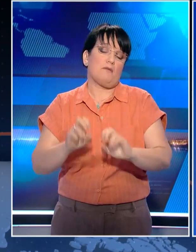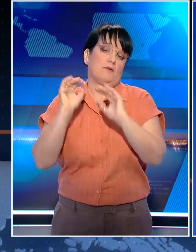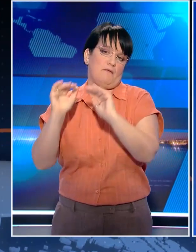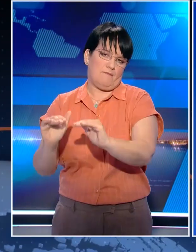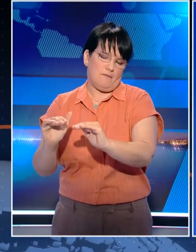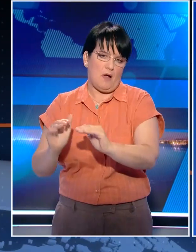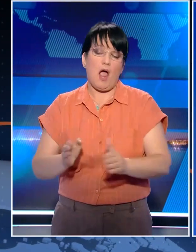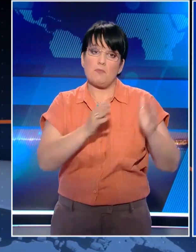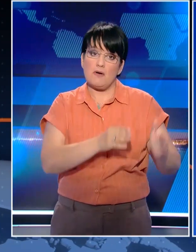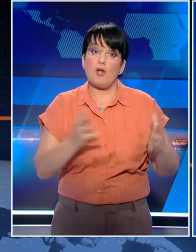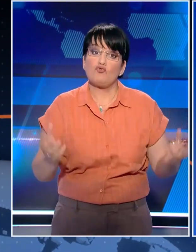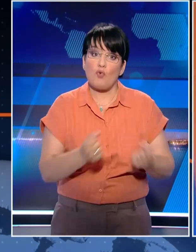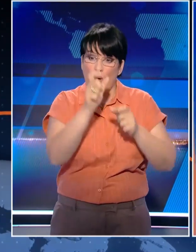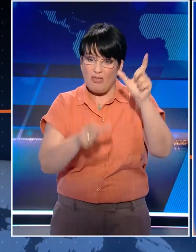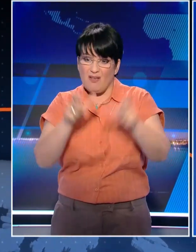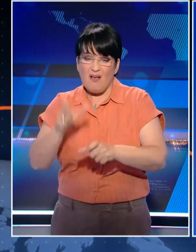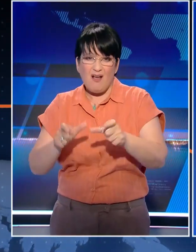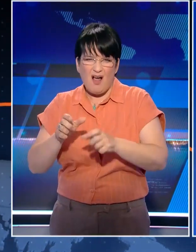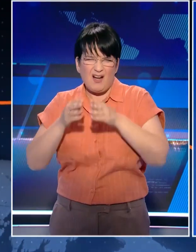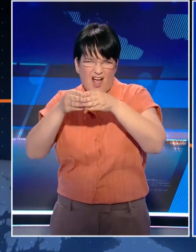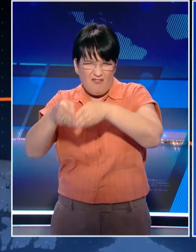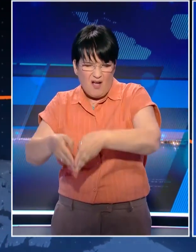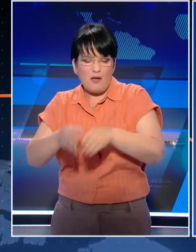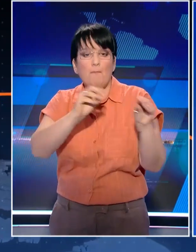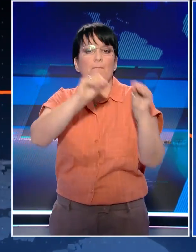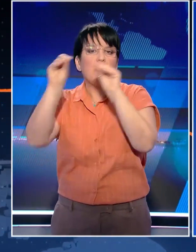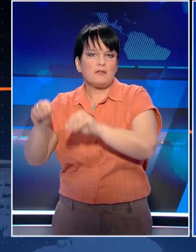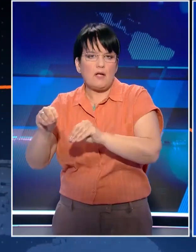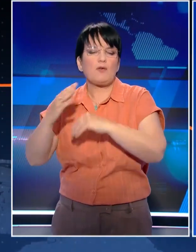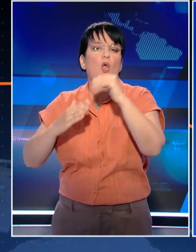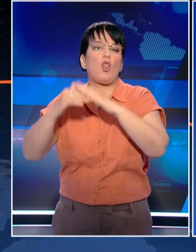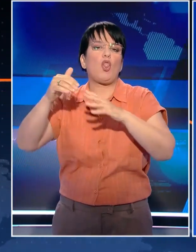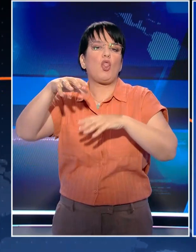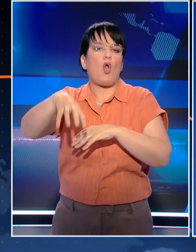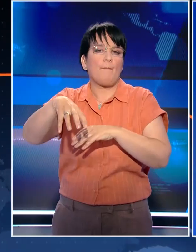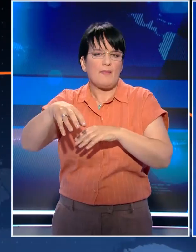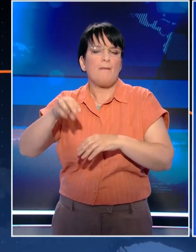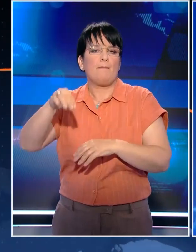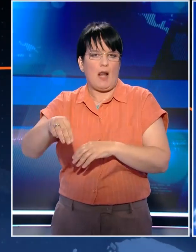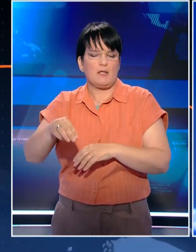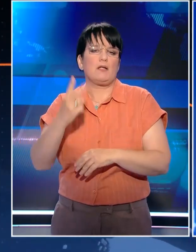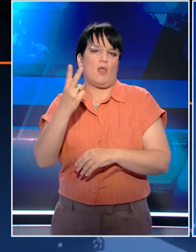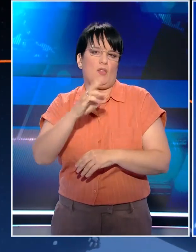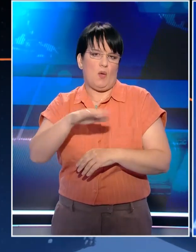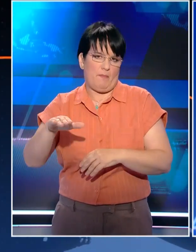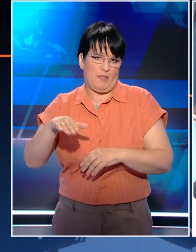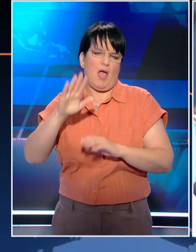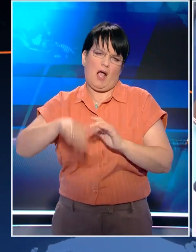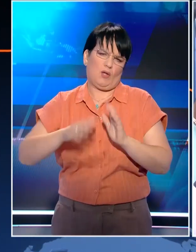Την ίδια ώρα οι διασωθέντες από το πολύ νεκρό ναυάγιο μεταφέρθηκαν στη δομή της Μαλακάσας ανάμεσα τους και δύο ανηλίκη.